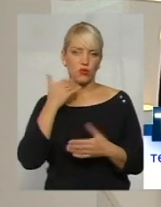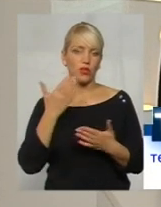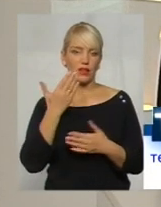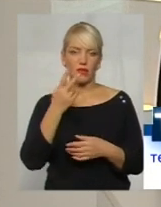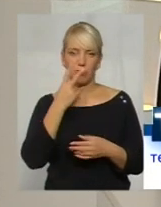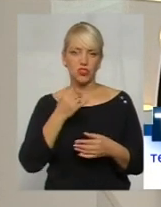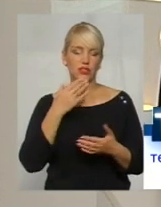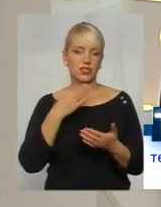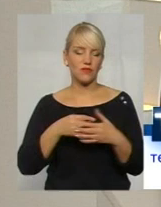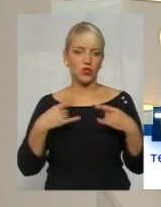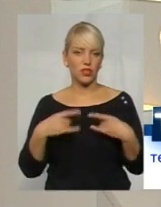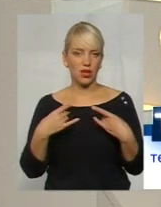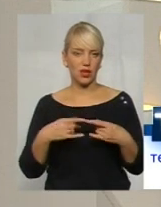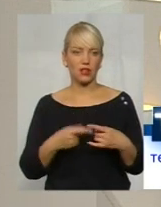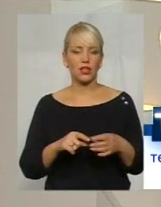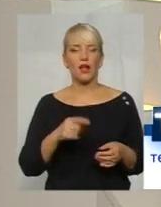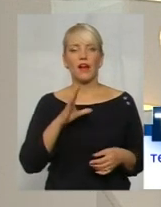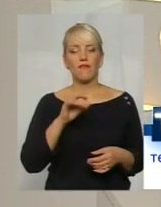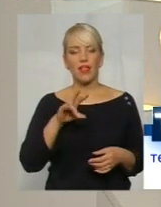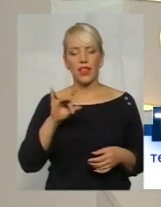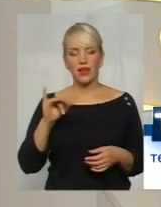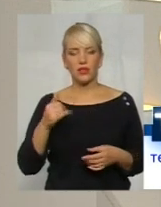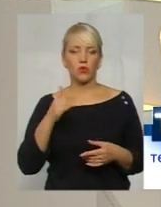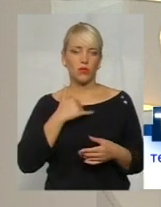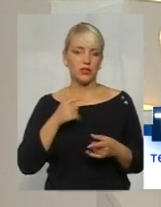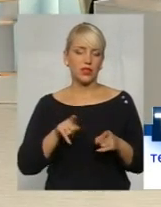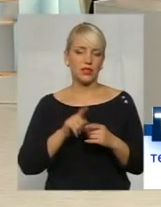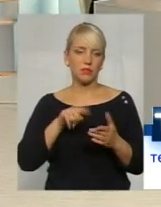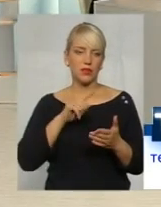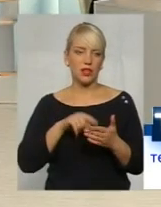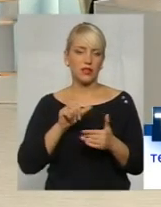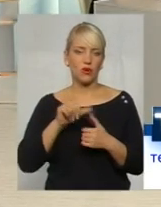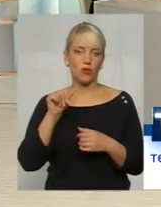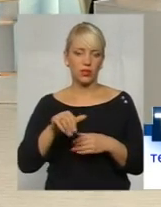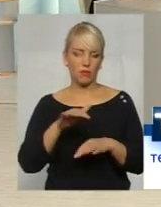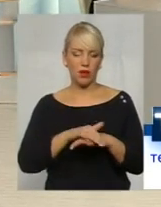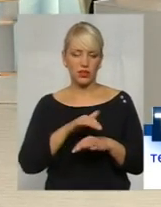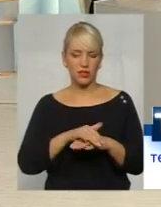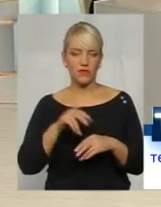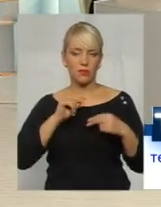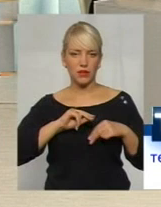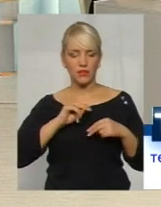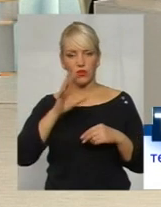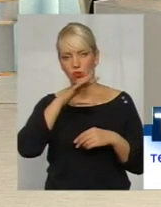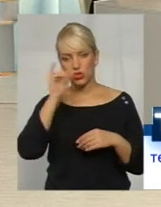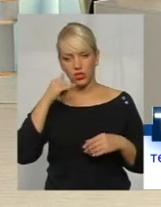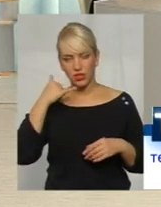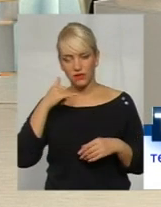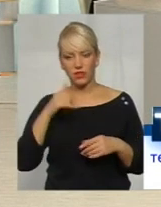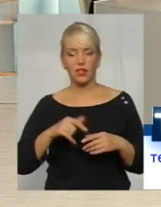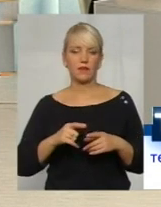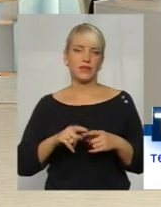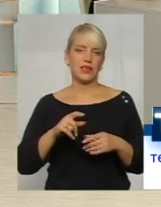екранах. Пане Валерій, а в мене таке питання, окрім, все ж таки, банківських працівників, нічних дзвінків, зняття